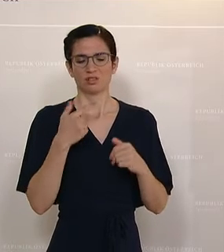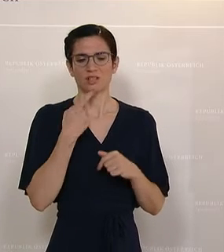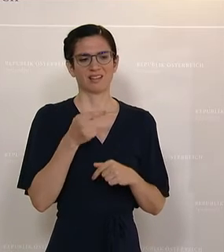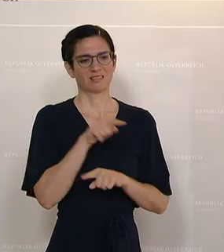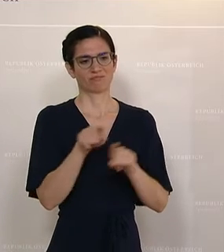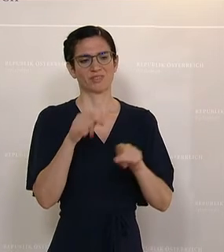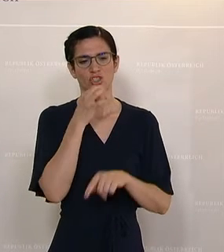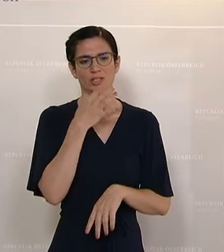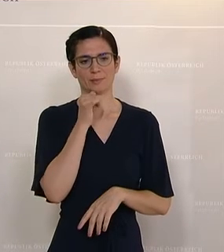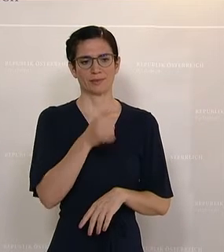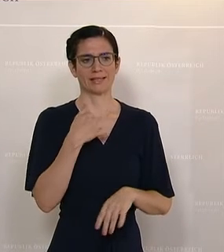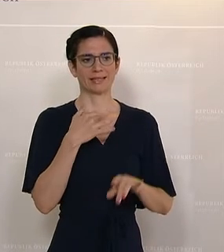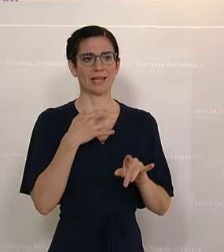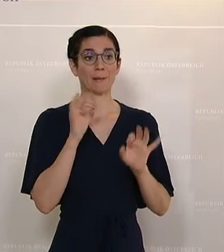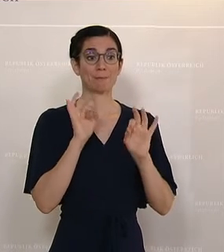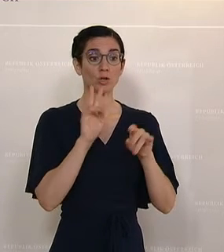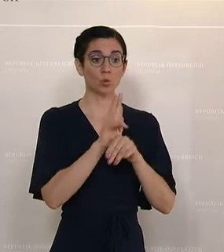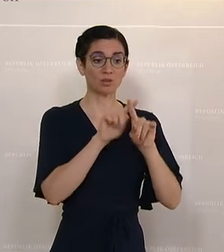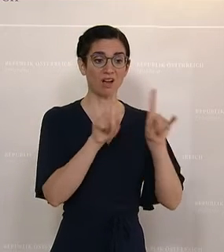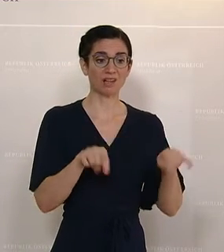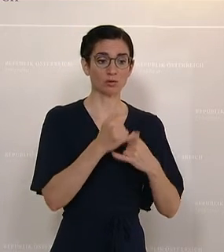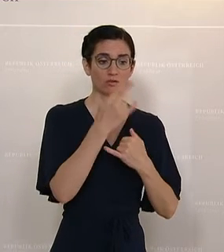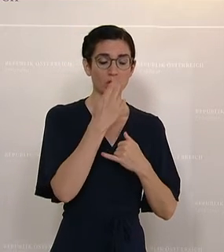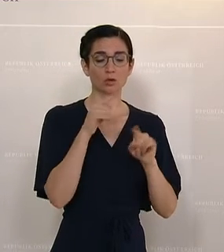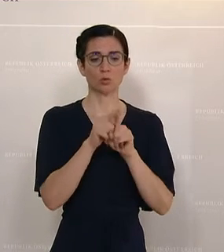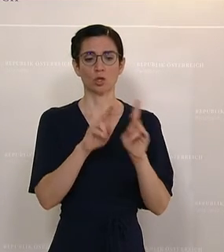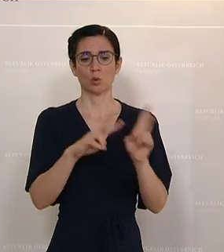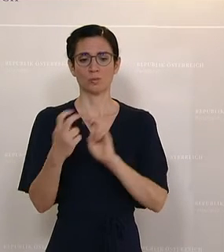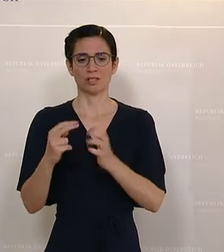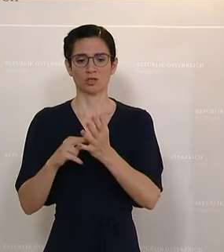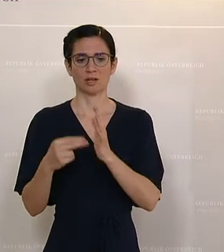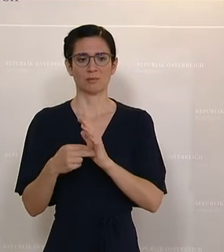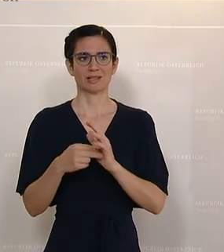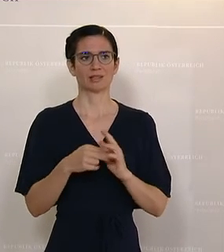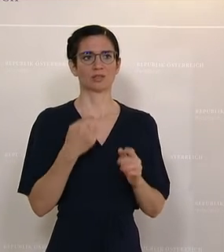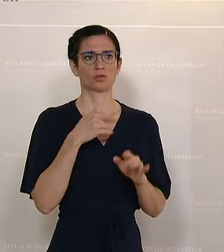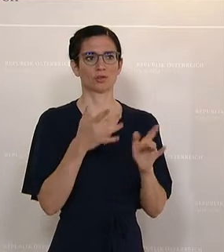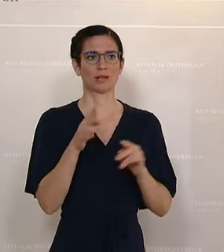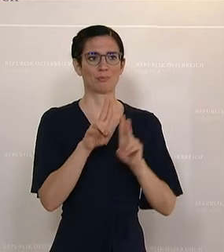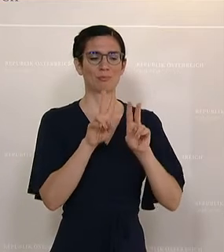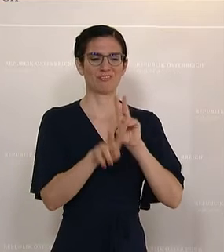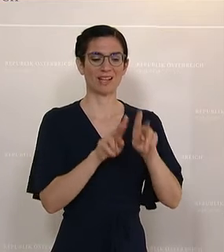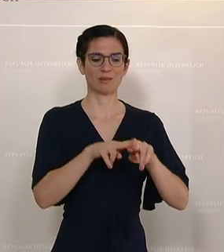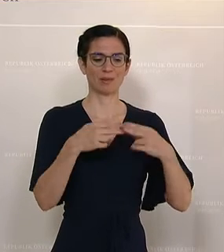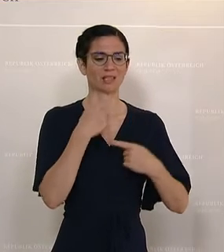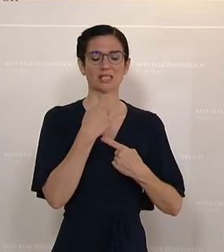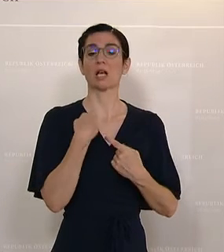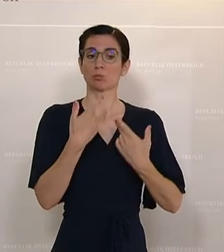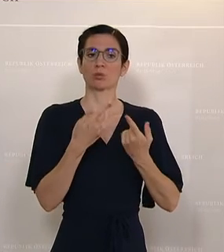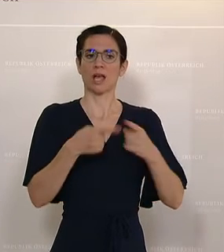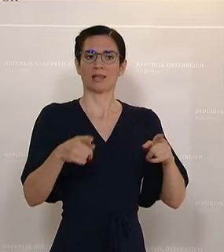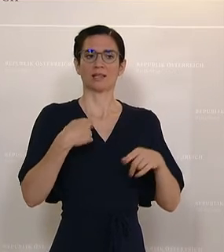erstens die Begutachtung einzuordnen und zweitens in die Umsetzung zu kommen. Die sehen das total anders. Die sagen nämlich